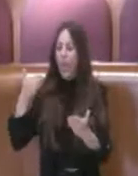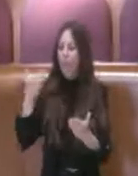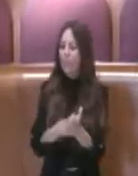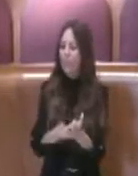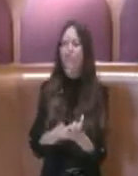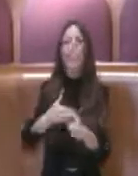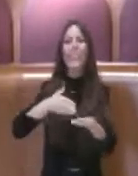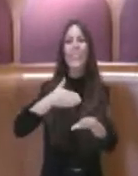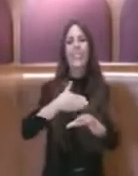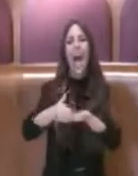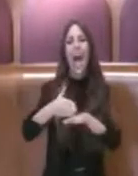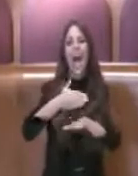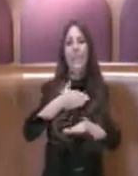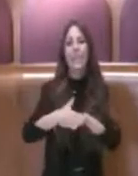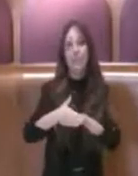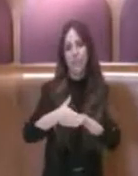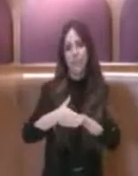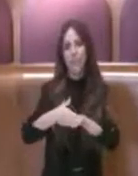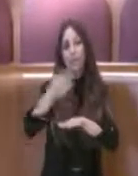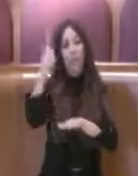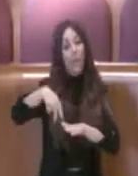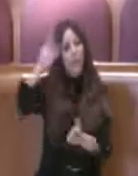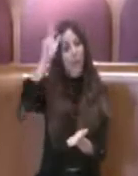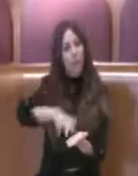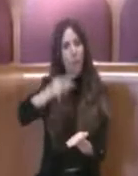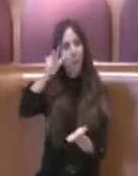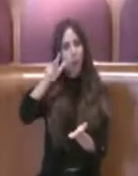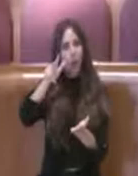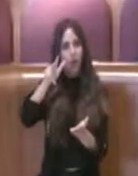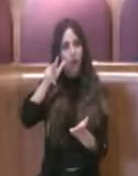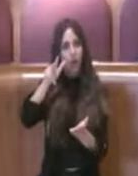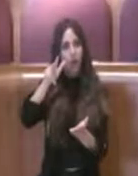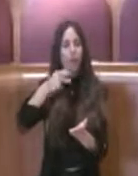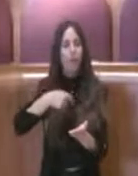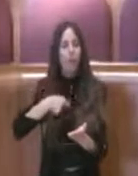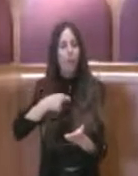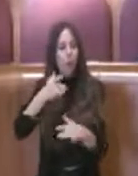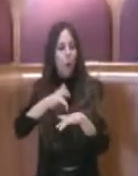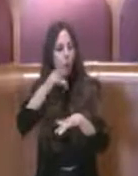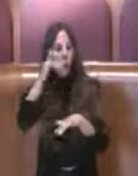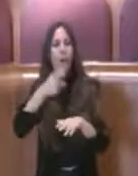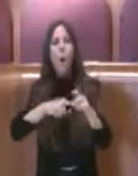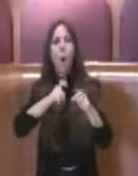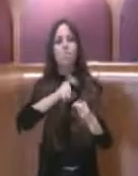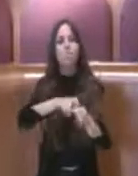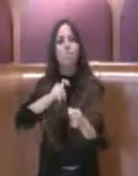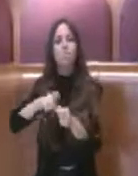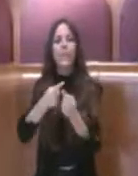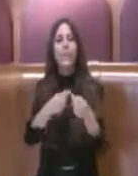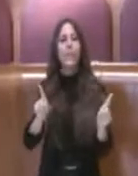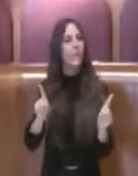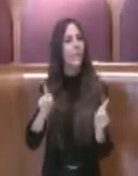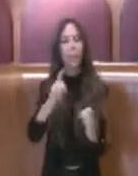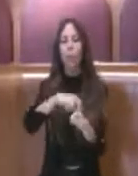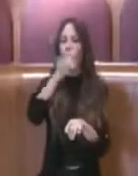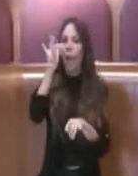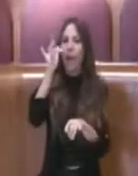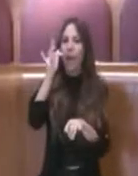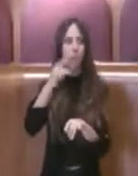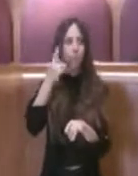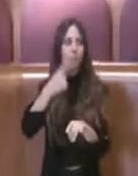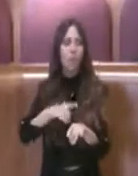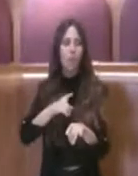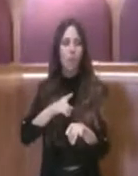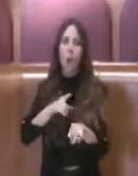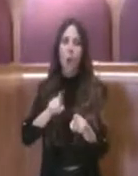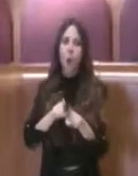'esercizio in tempo utile per l'approvazione dell'Aula e lo stiamo vedendo sulle diverse partecipate, quindi questo fa parte dell'azione